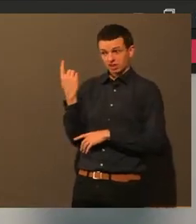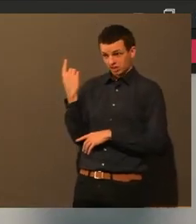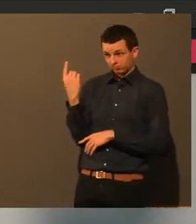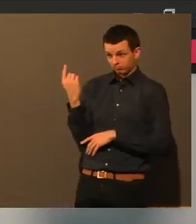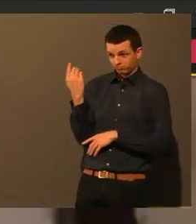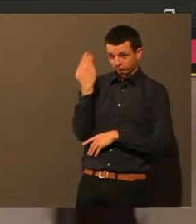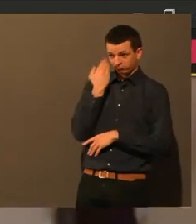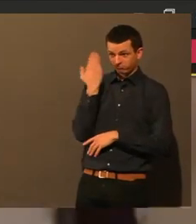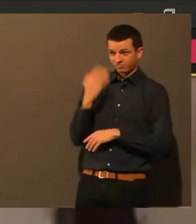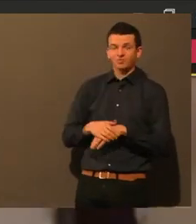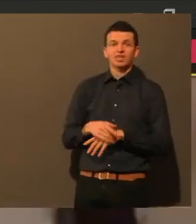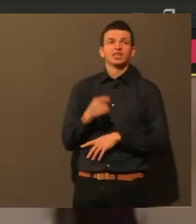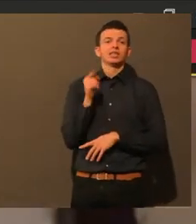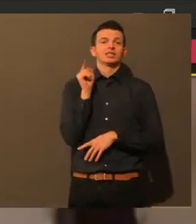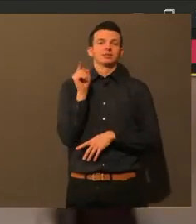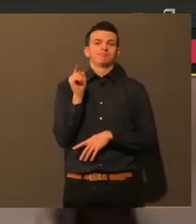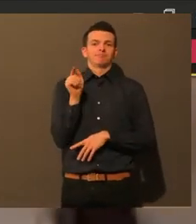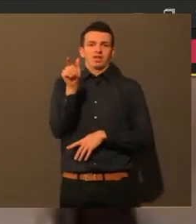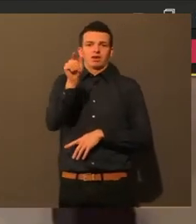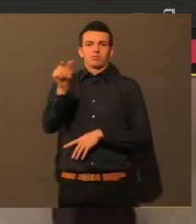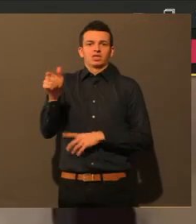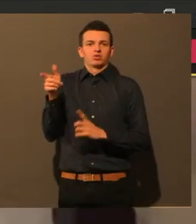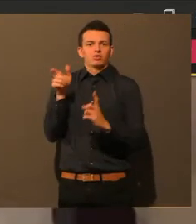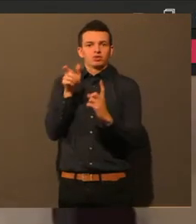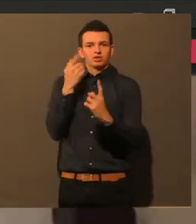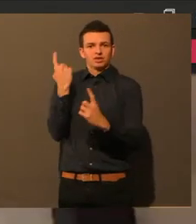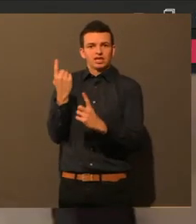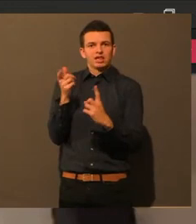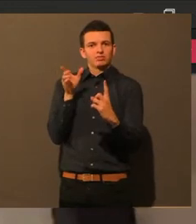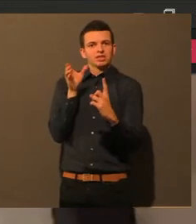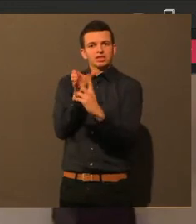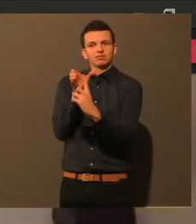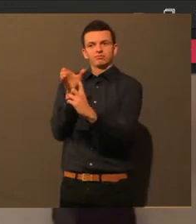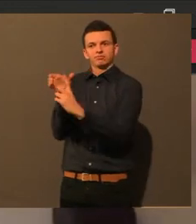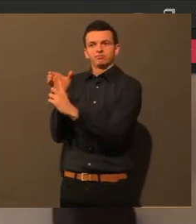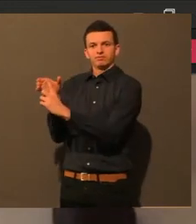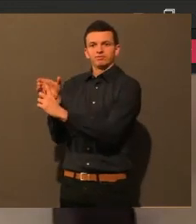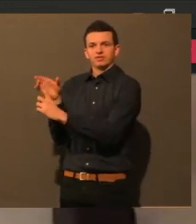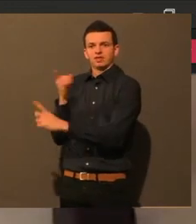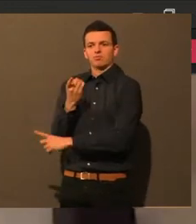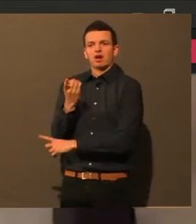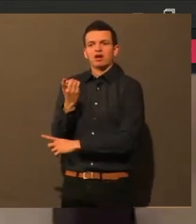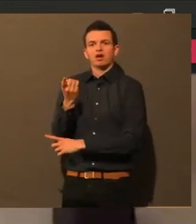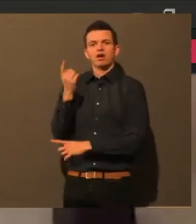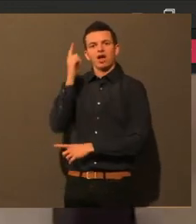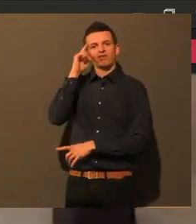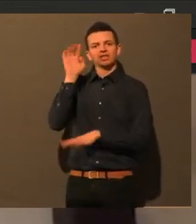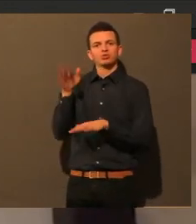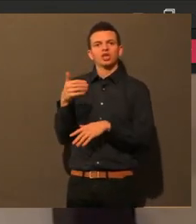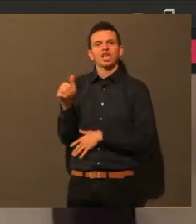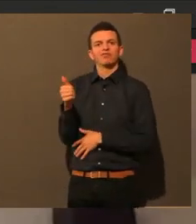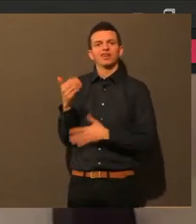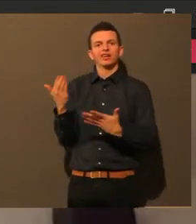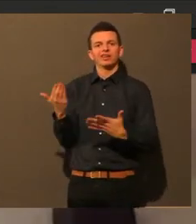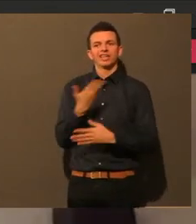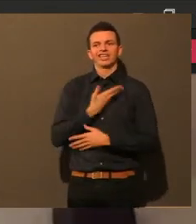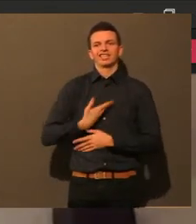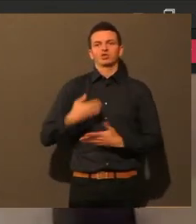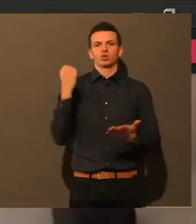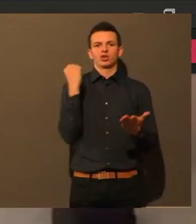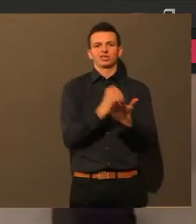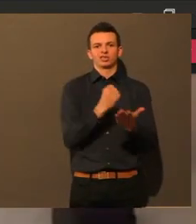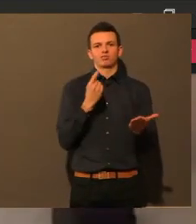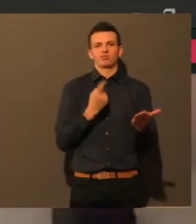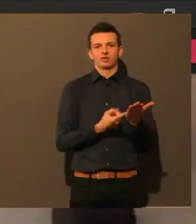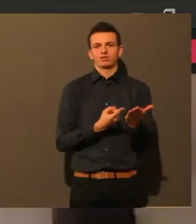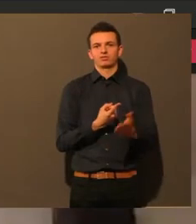Die Personen, die in Quarantäne sind, ich gehe davon aus, das weiß das Gesundheitsamt. Wenn es das nicht weiß, dann frage